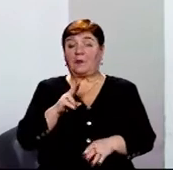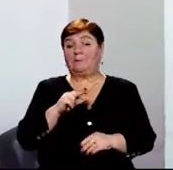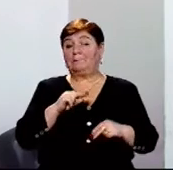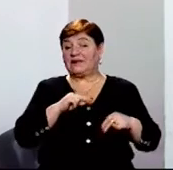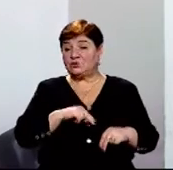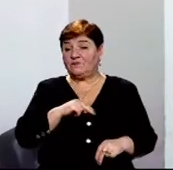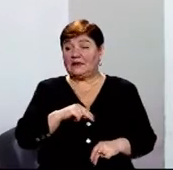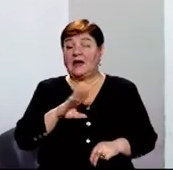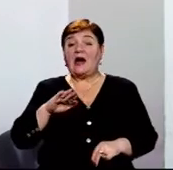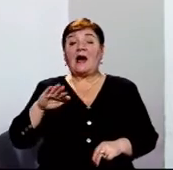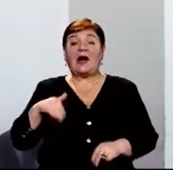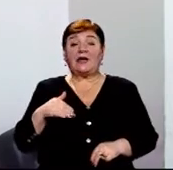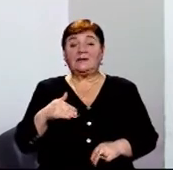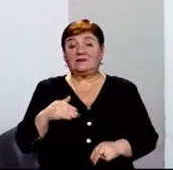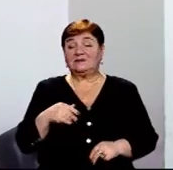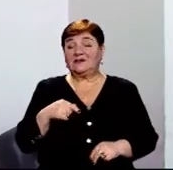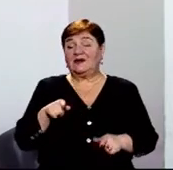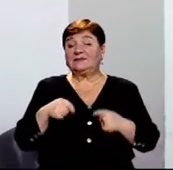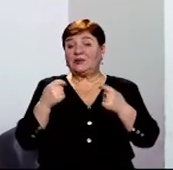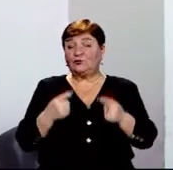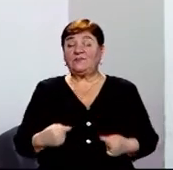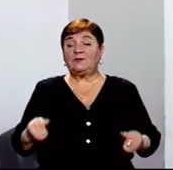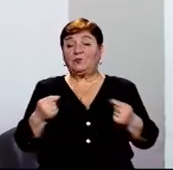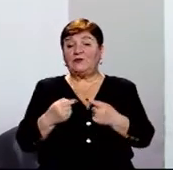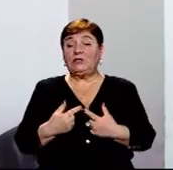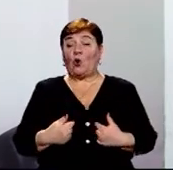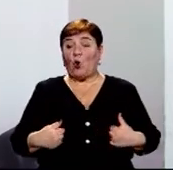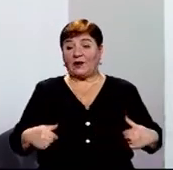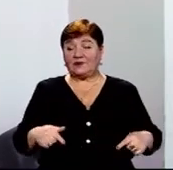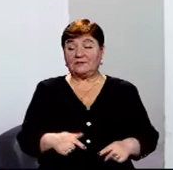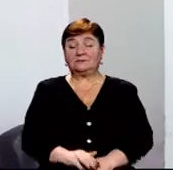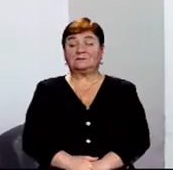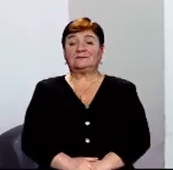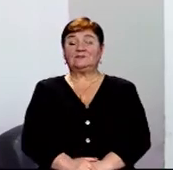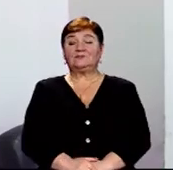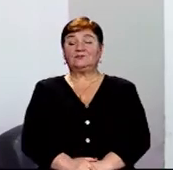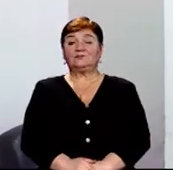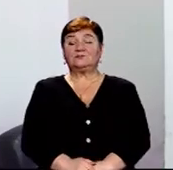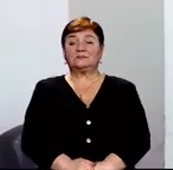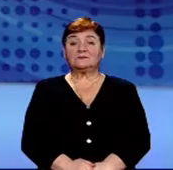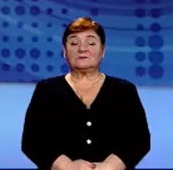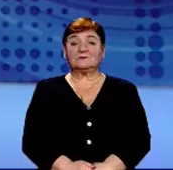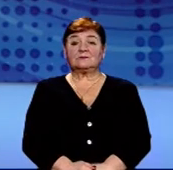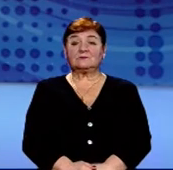Нехай оцінку дають відповідні органи, бо ми не можемо давати оцінку цьому, що відбувалося.